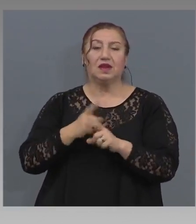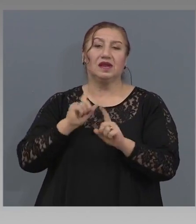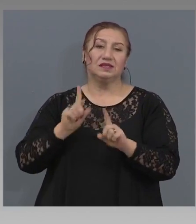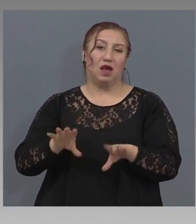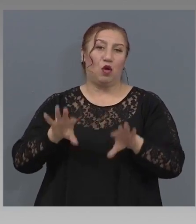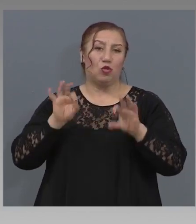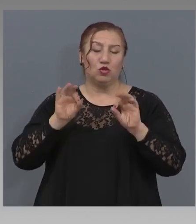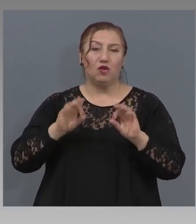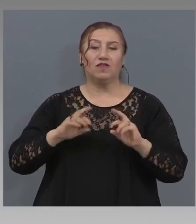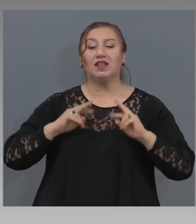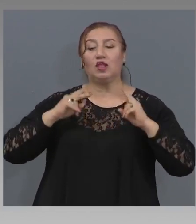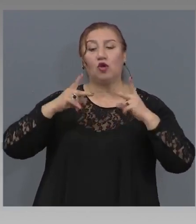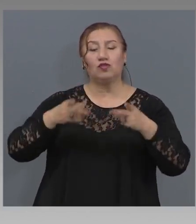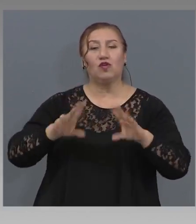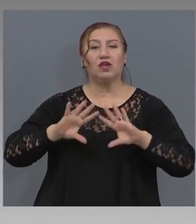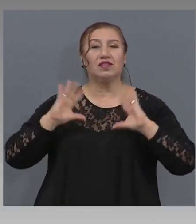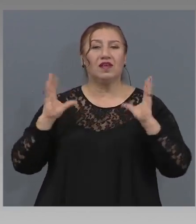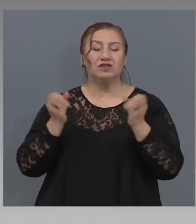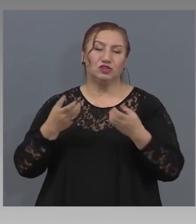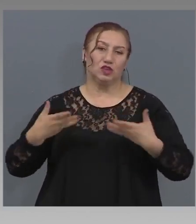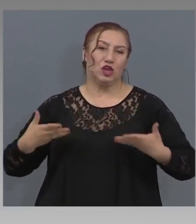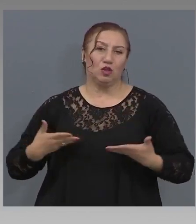на всички необходимости.